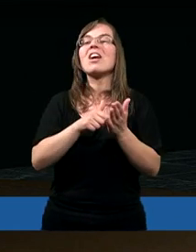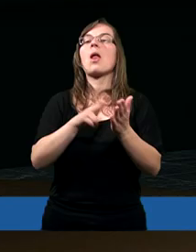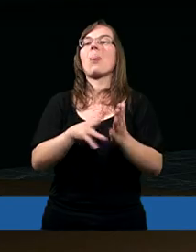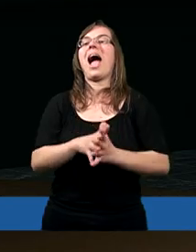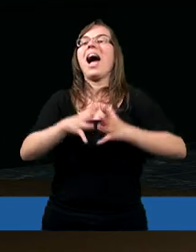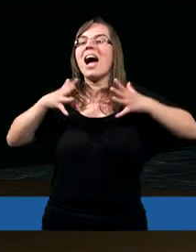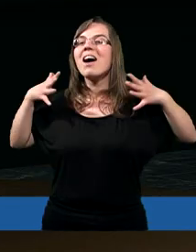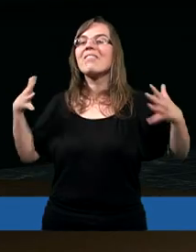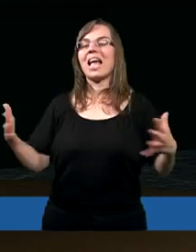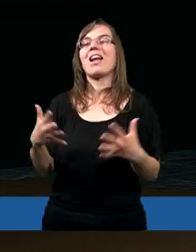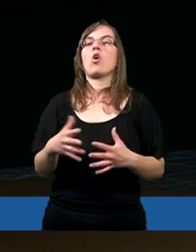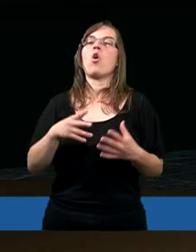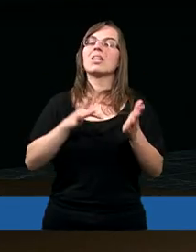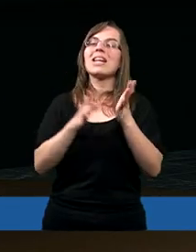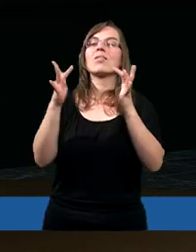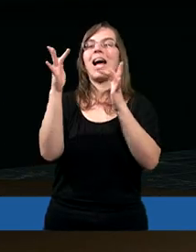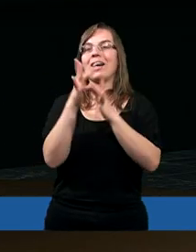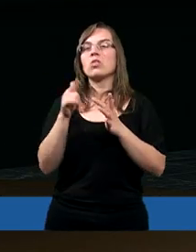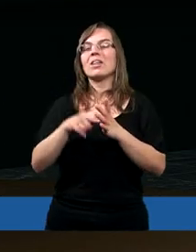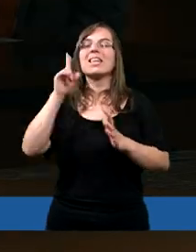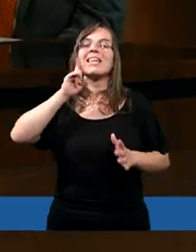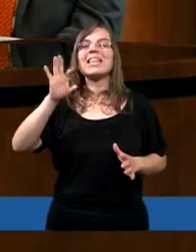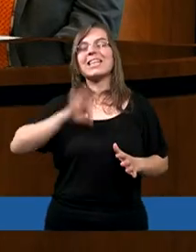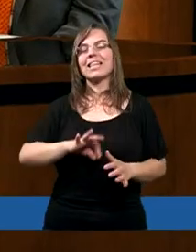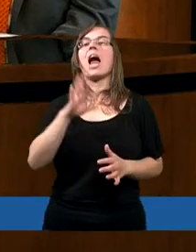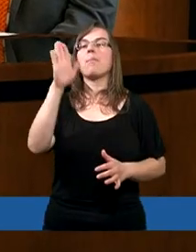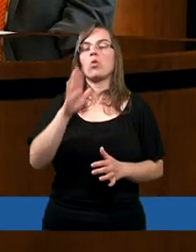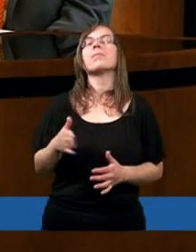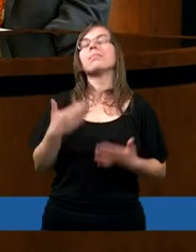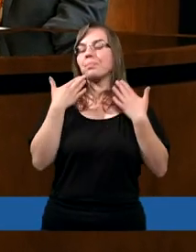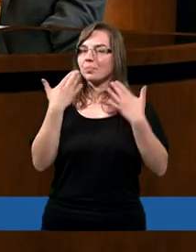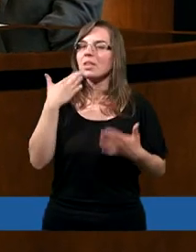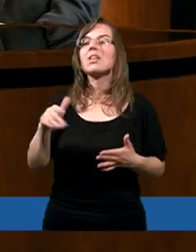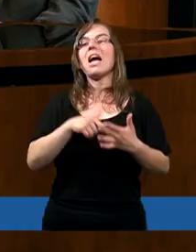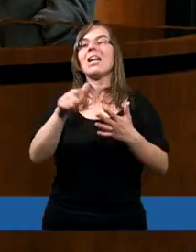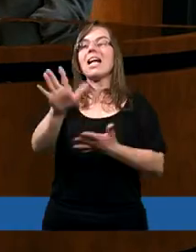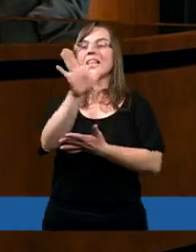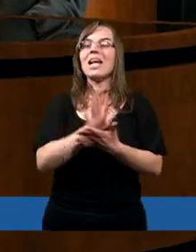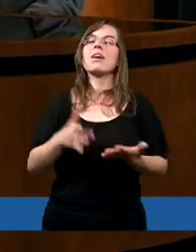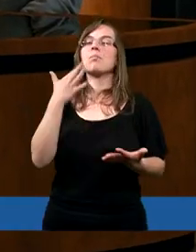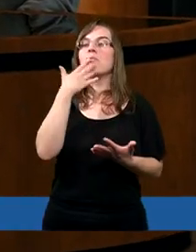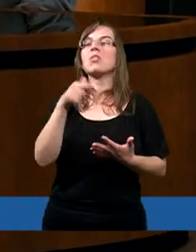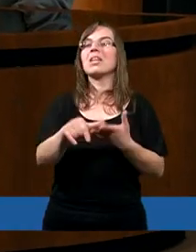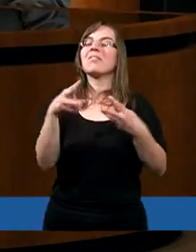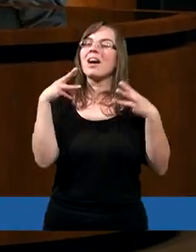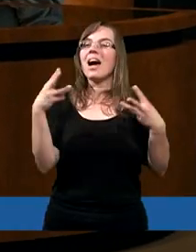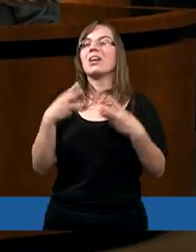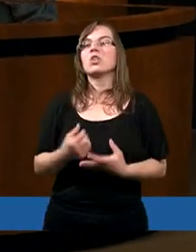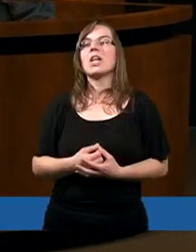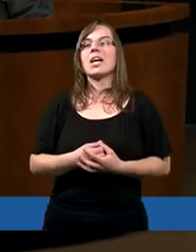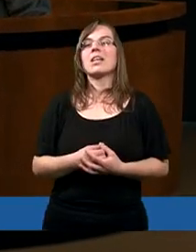wielkości Jezusa Chrystusa, Syna Bożego. Tak, tak. Dziękuję bardzo. No właśnie, ten tekst uważam, że jest to istotny